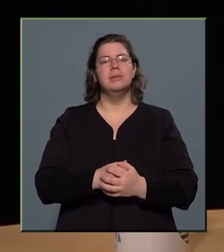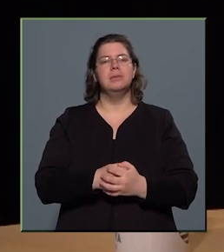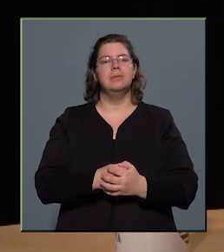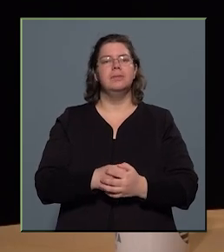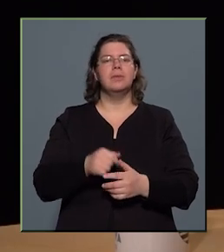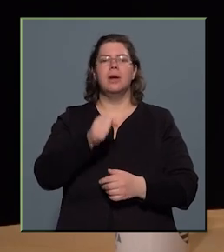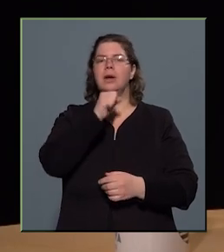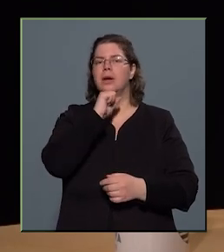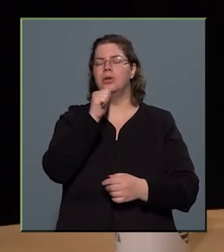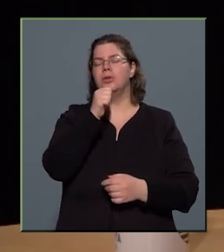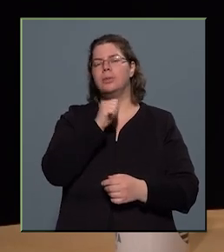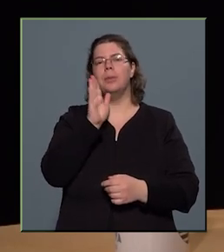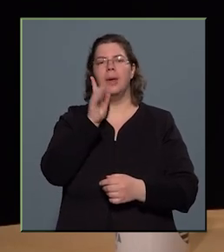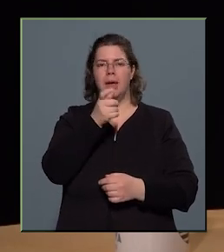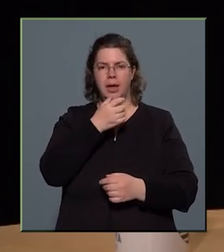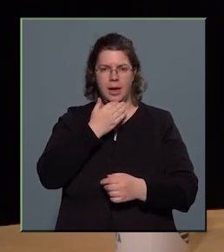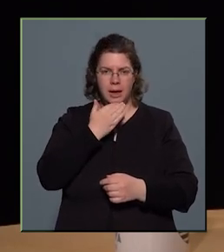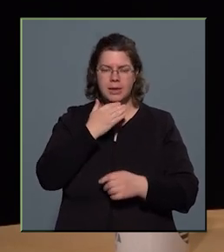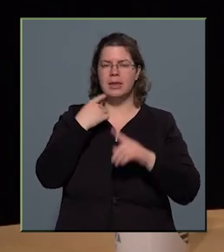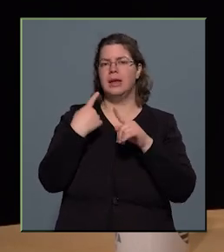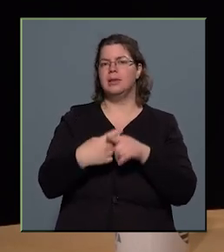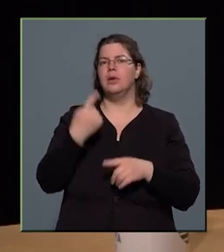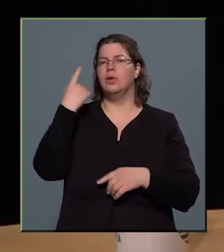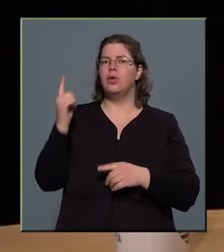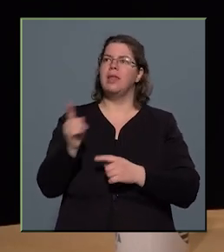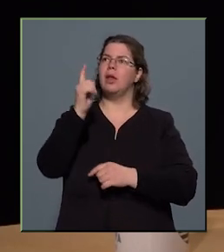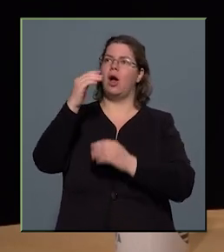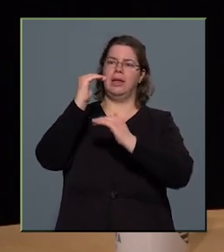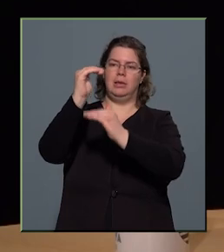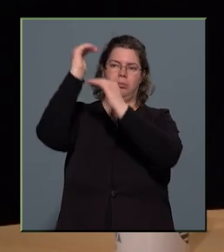SpaceX le tudja hozni ezeket a rakétafokozatokat.